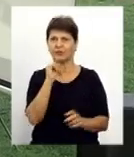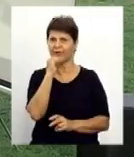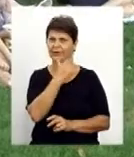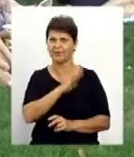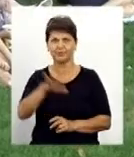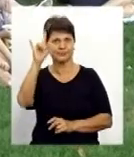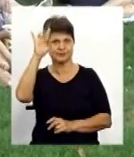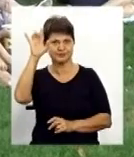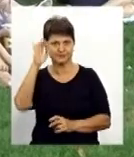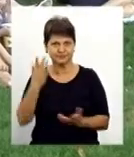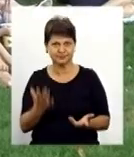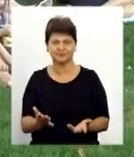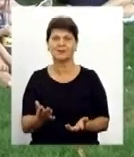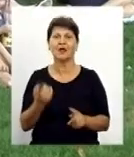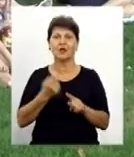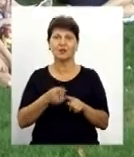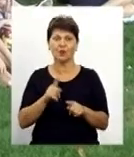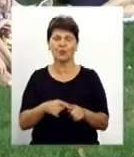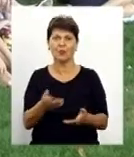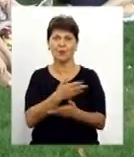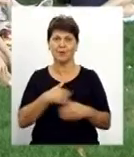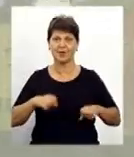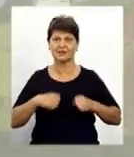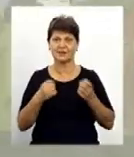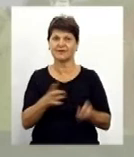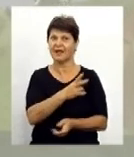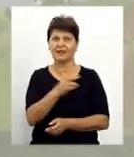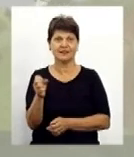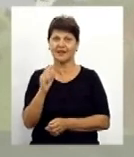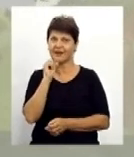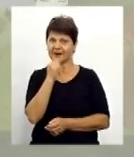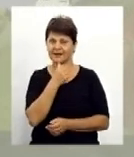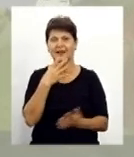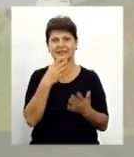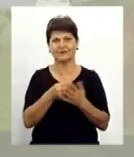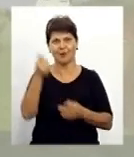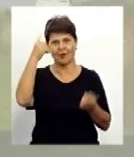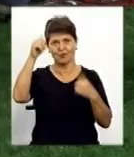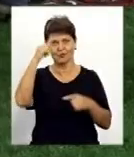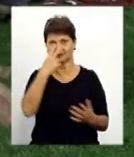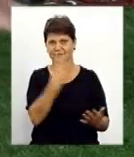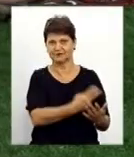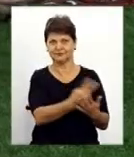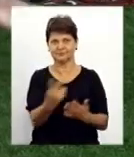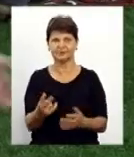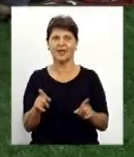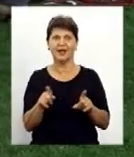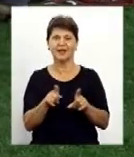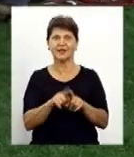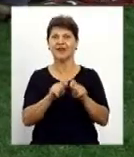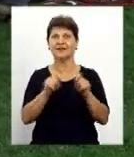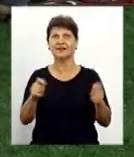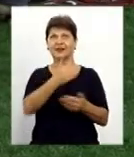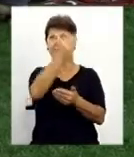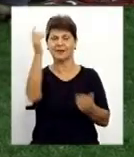популяризувати. Саме тому ми стараємось не лінитись та популяризувати свою анімацію. Ось так під відкритим